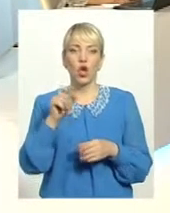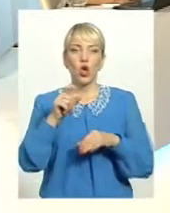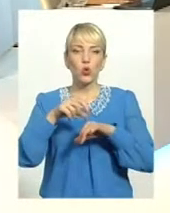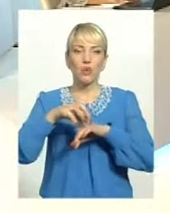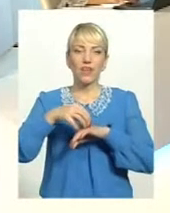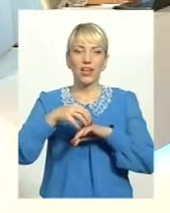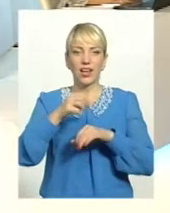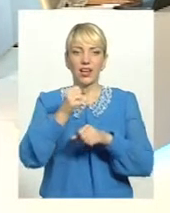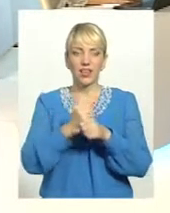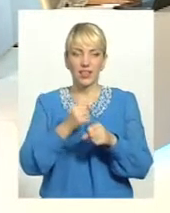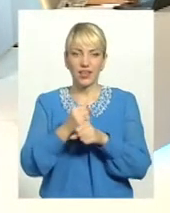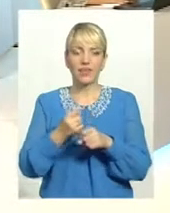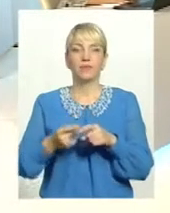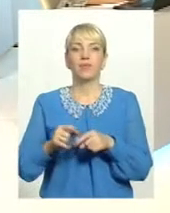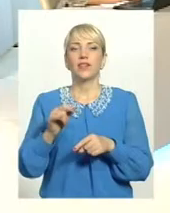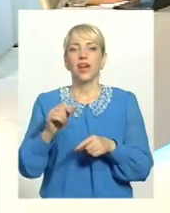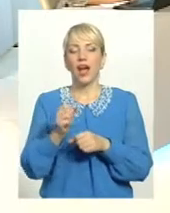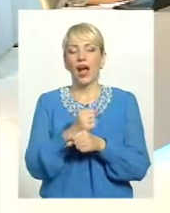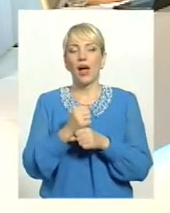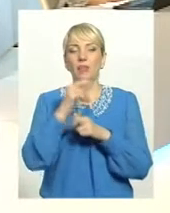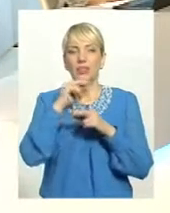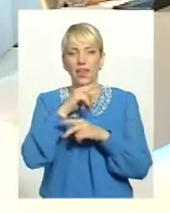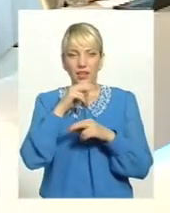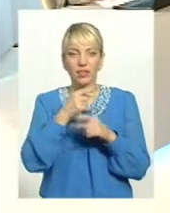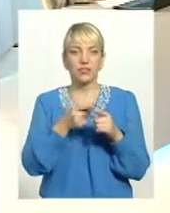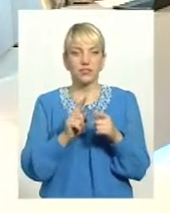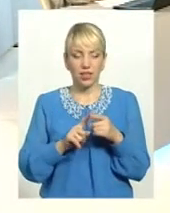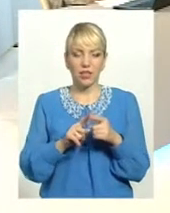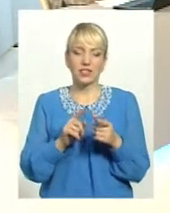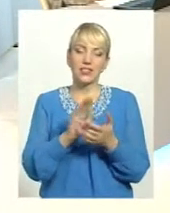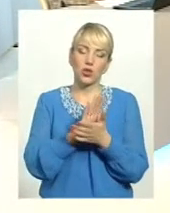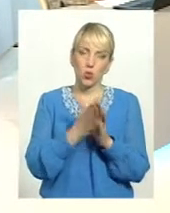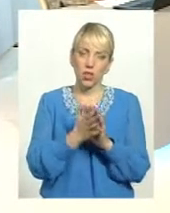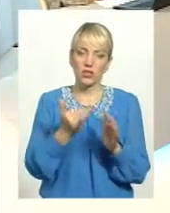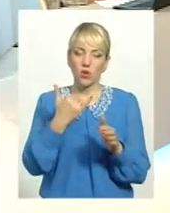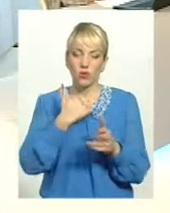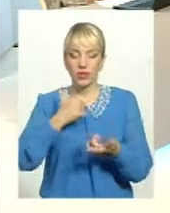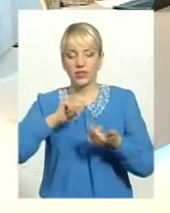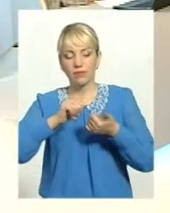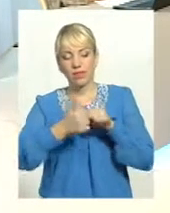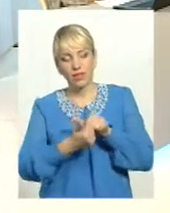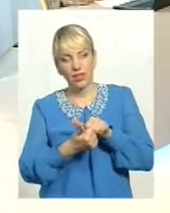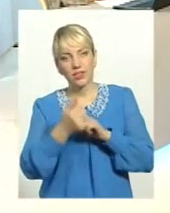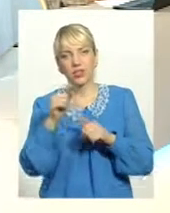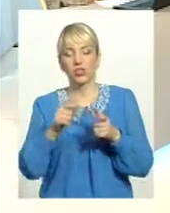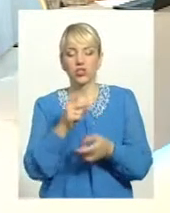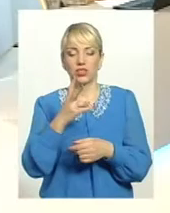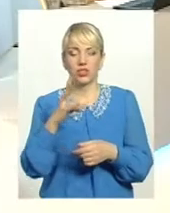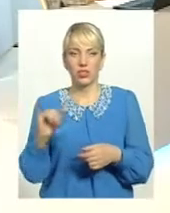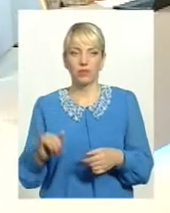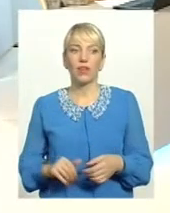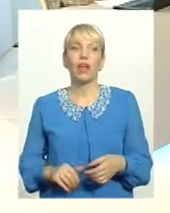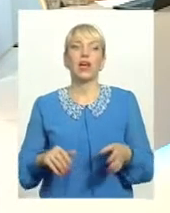аптекарі. Недмедична практика, Зараз ситуація змінилася, чи ситуація залишається така сама? На жаль, на жаль,